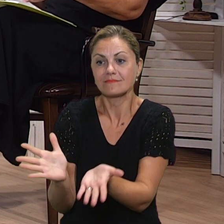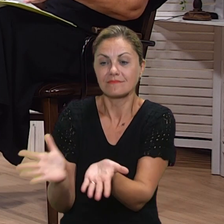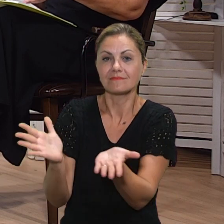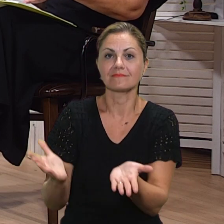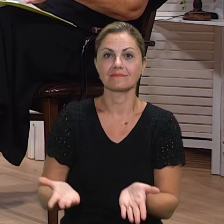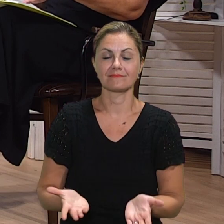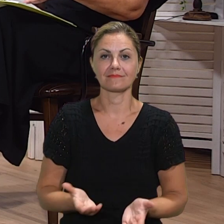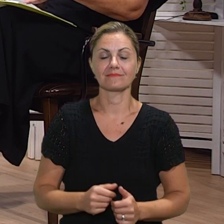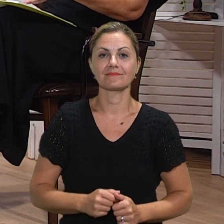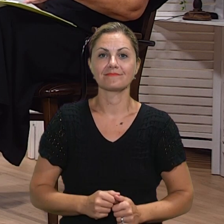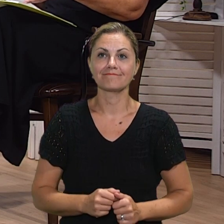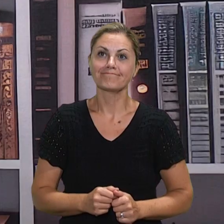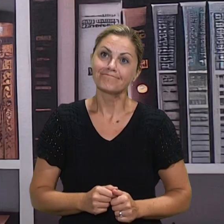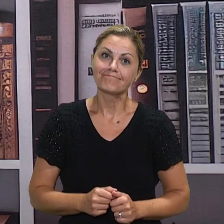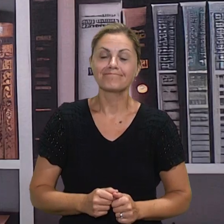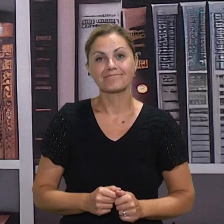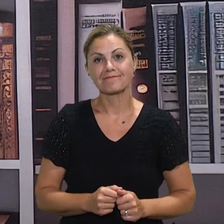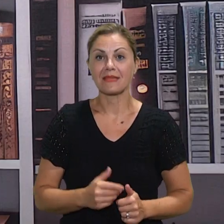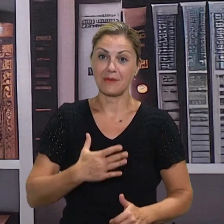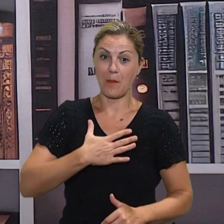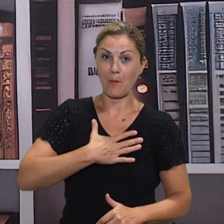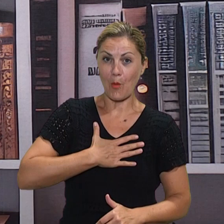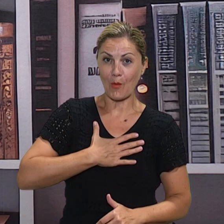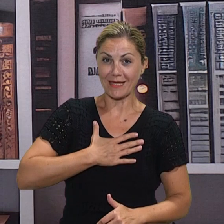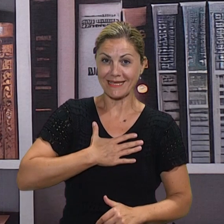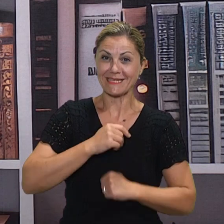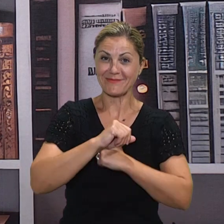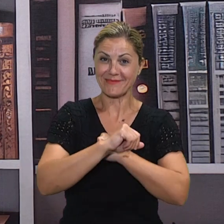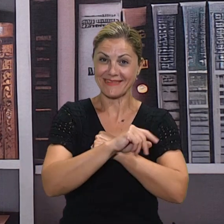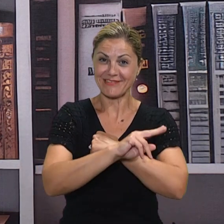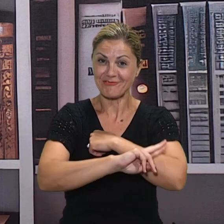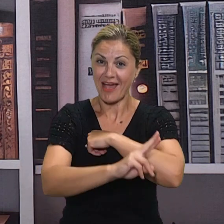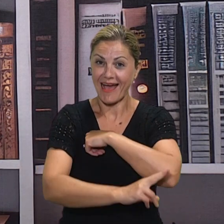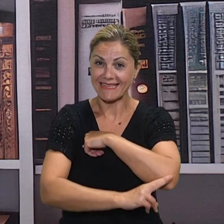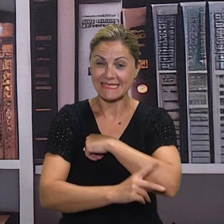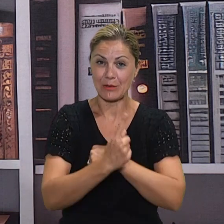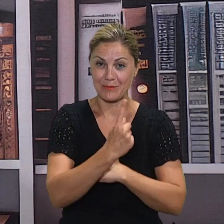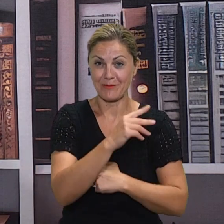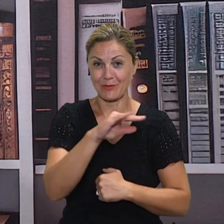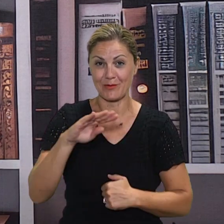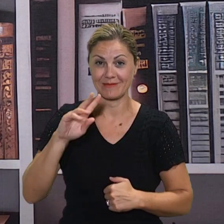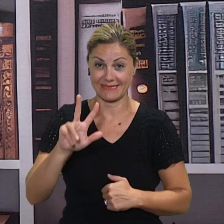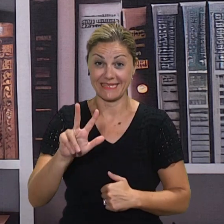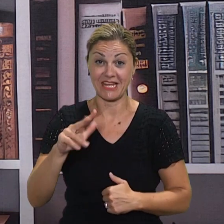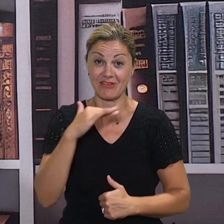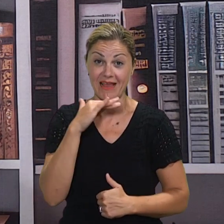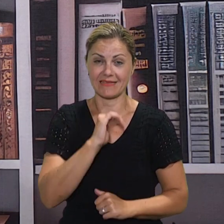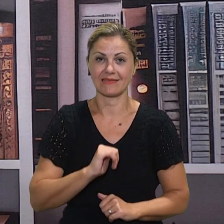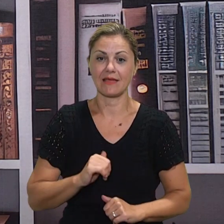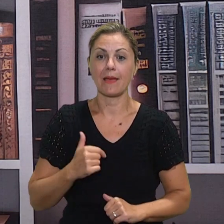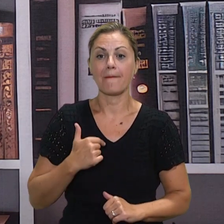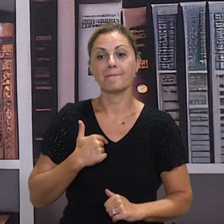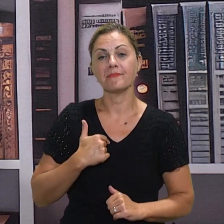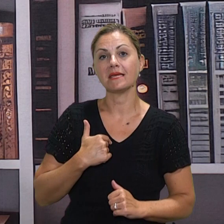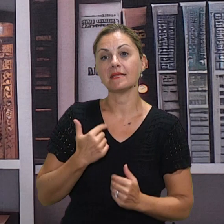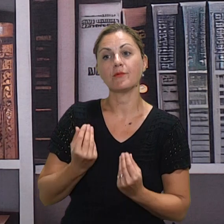Njih to ne zanima? Što se tiče mojih učenika, u istinu tu nema nekakvih problema. Odmah im kažem